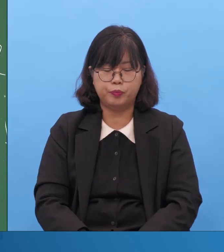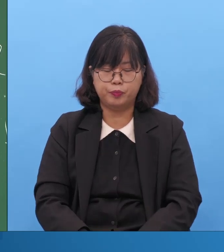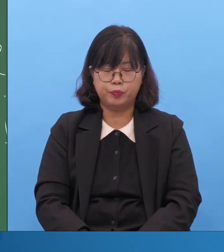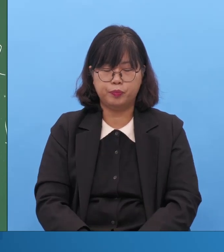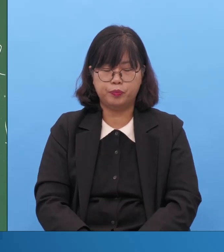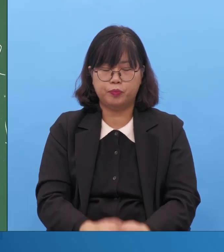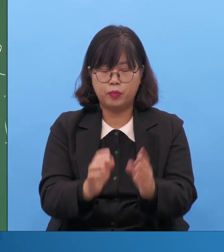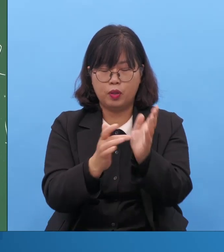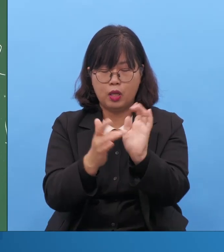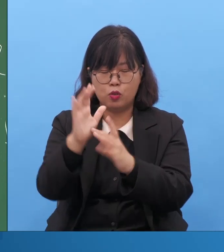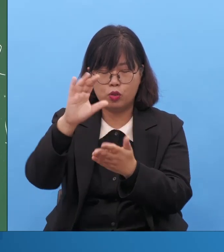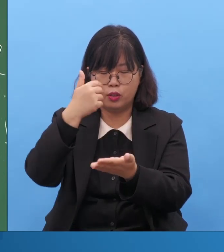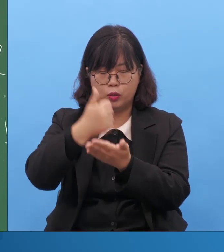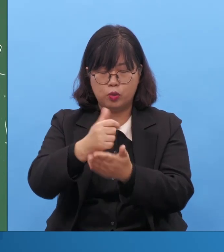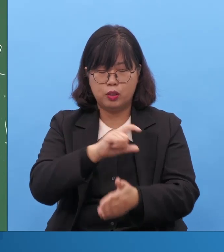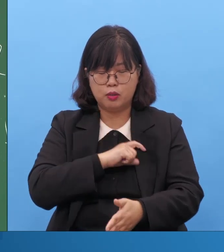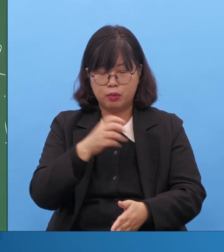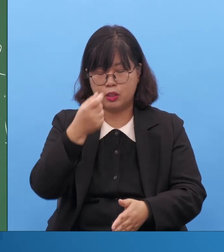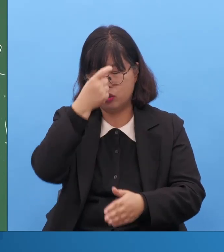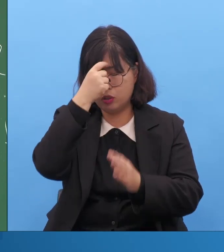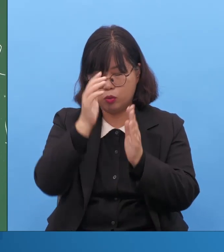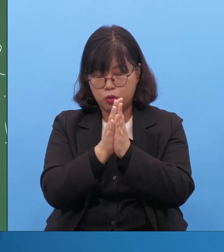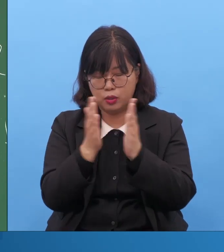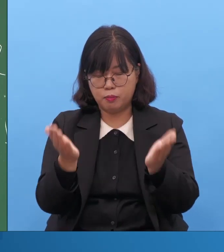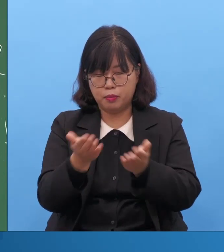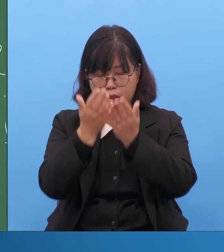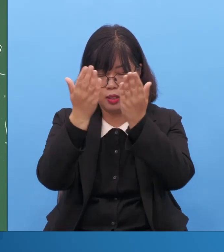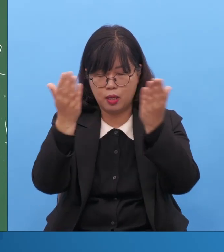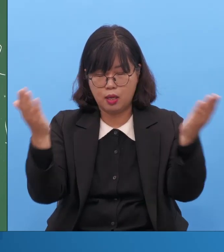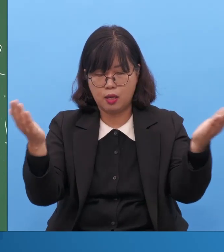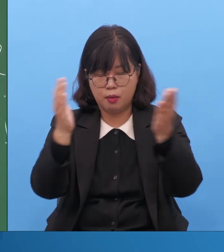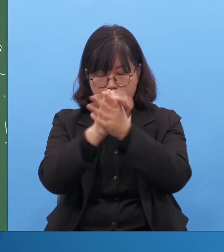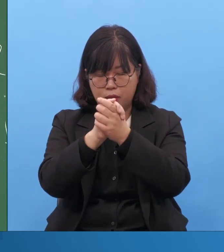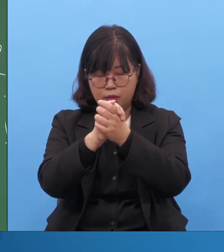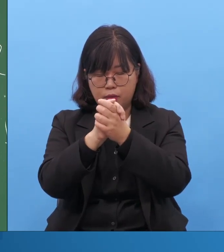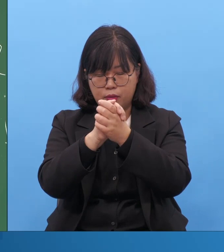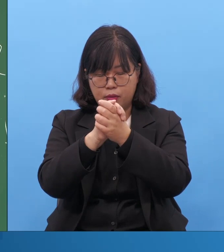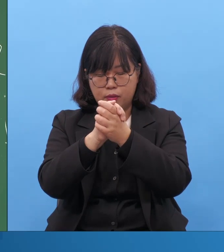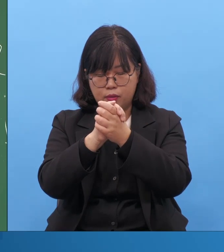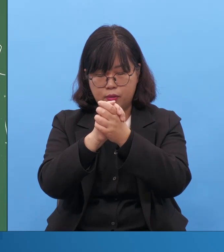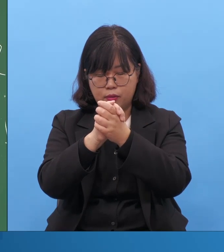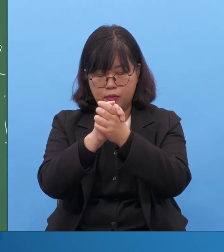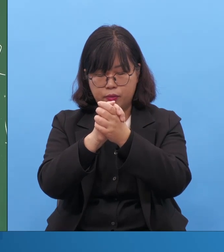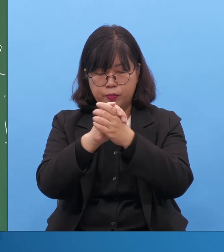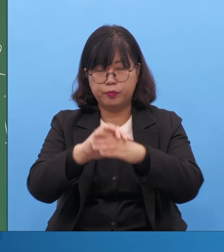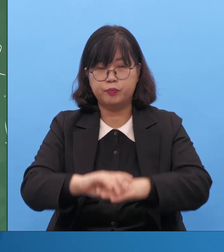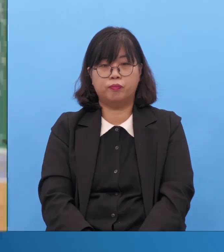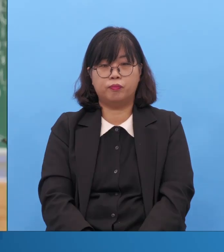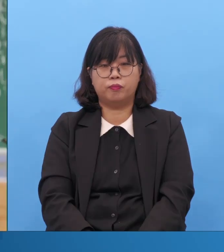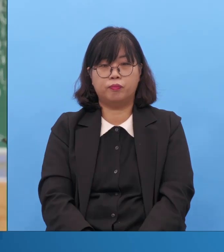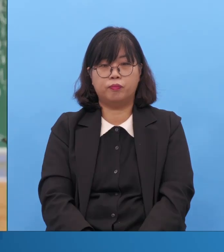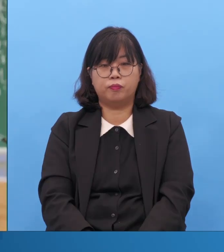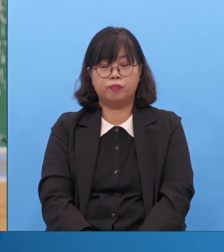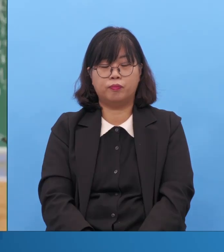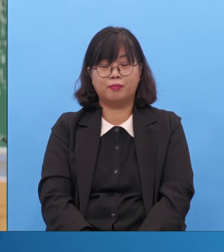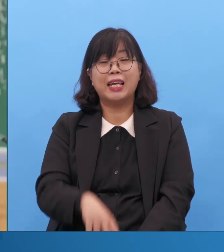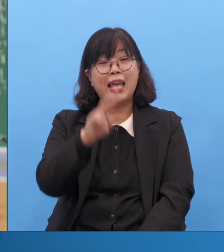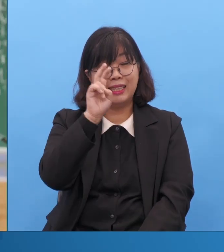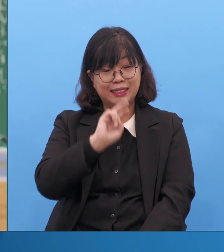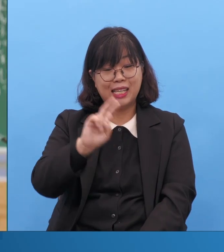예수 그리스도 이름으로 기도하옵나이다. 아멘. 78 칭참에서